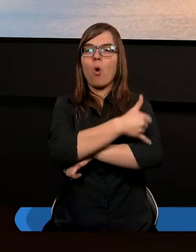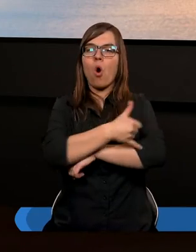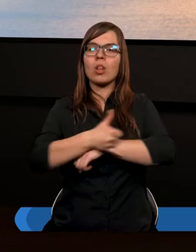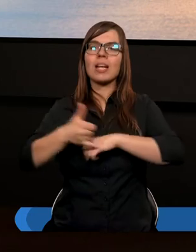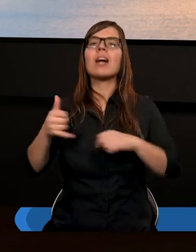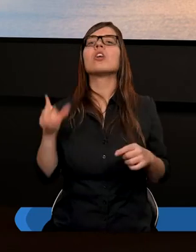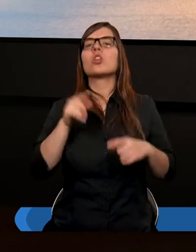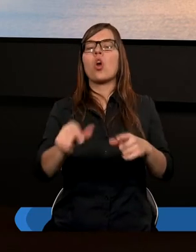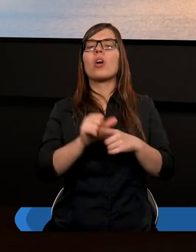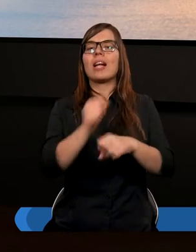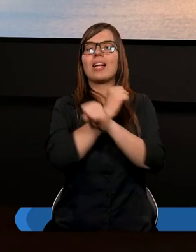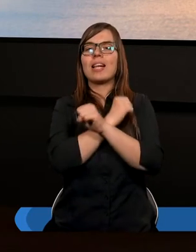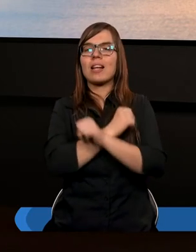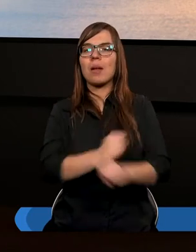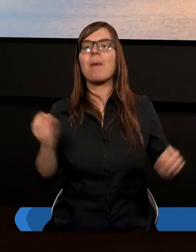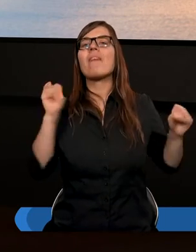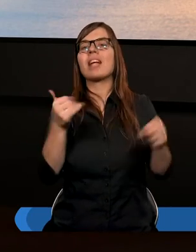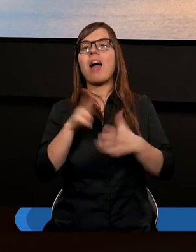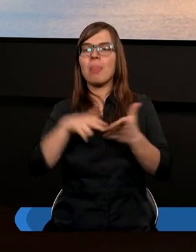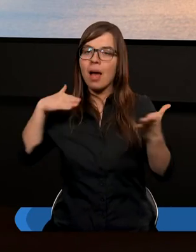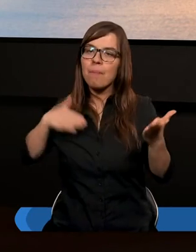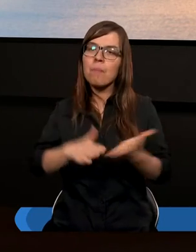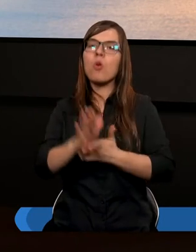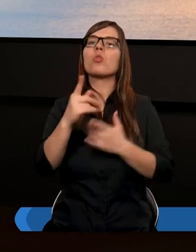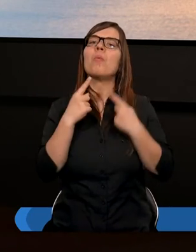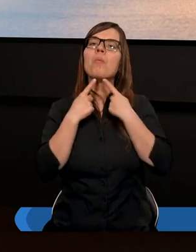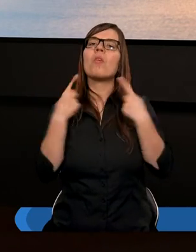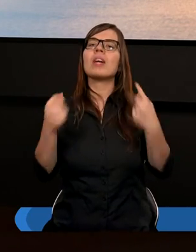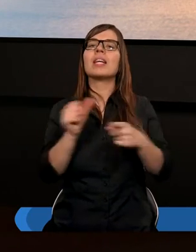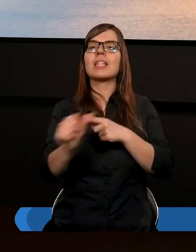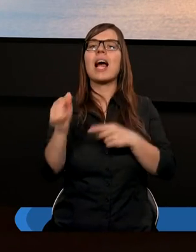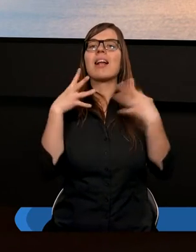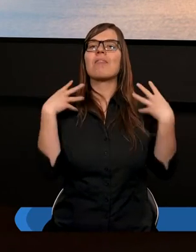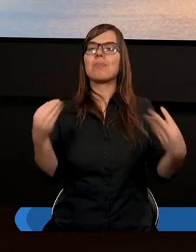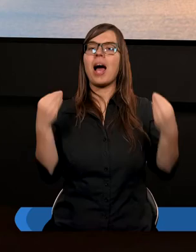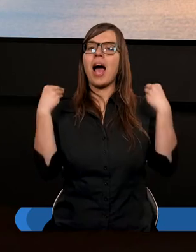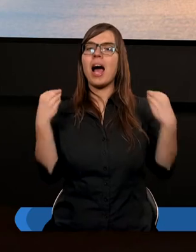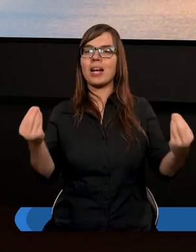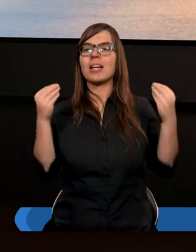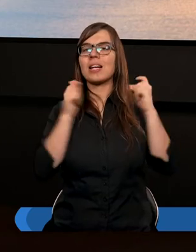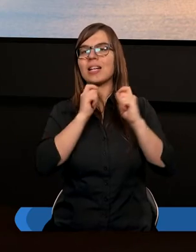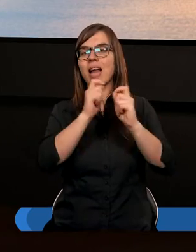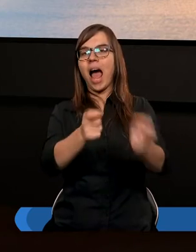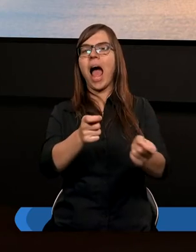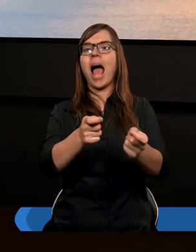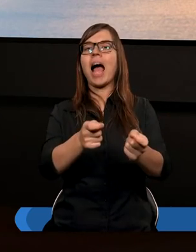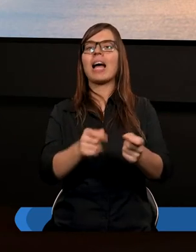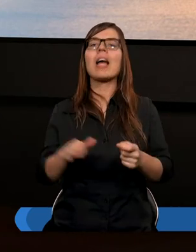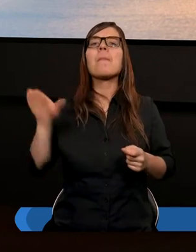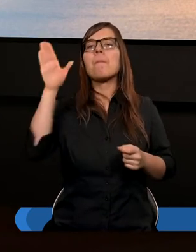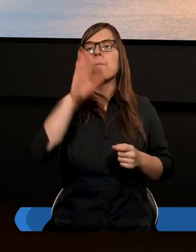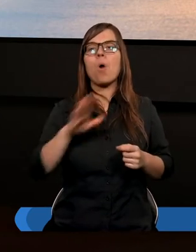że to zbawienie, tak jak na początku powiedzieliśmy, jest wspaniałym darem